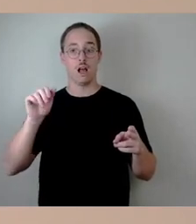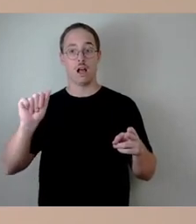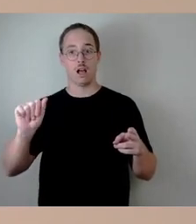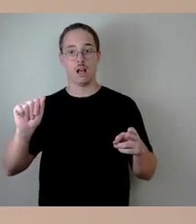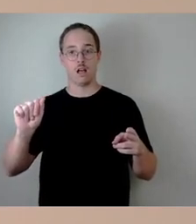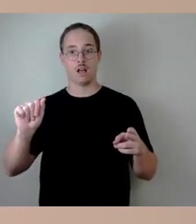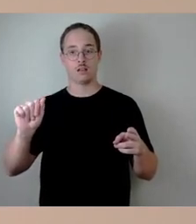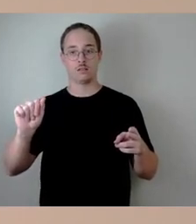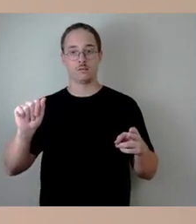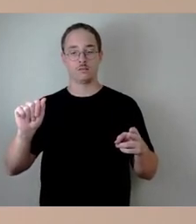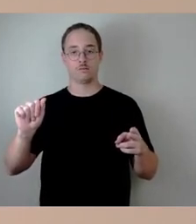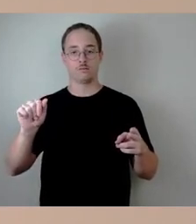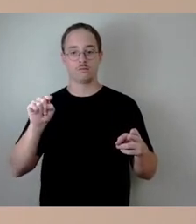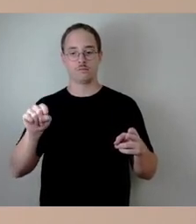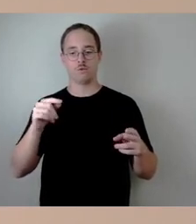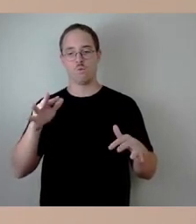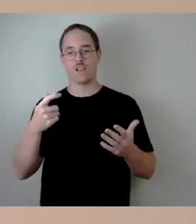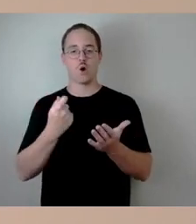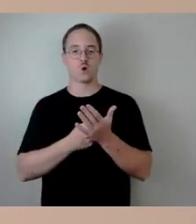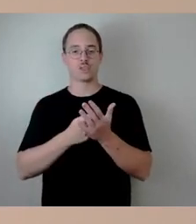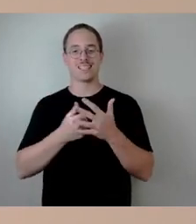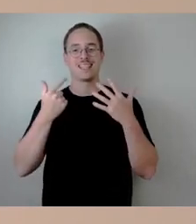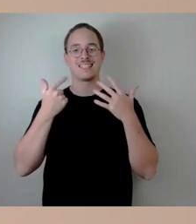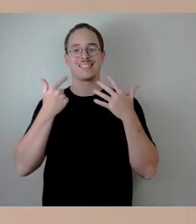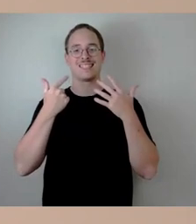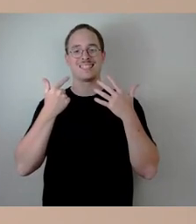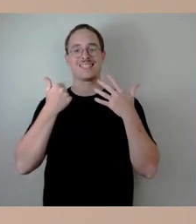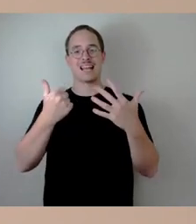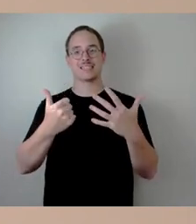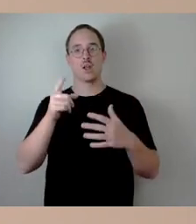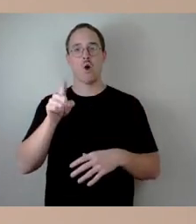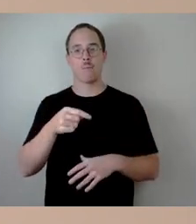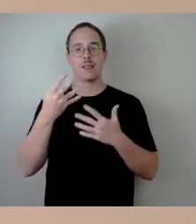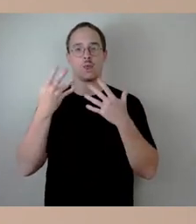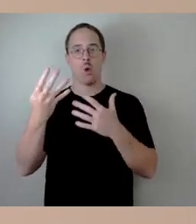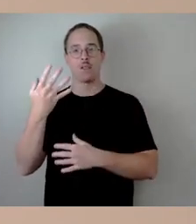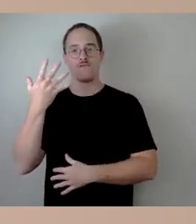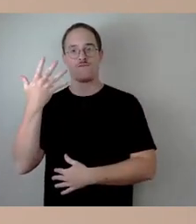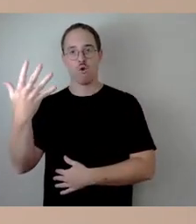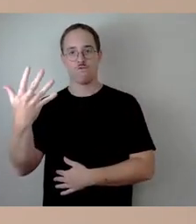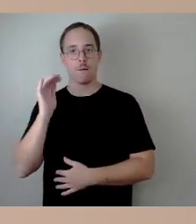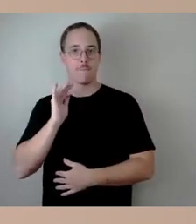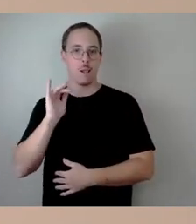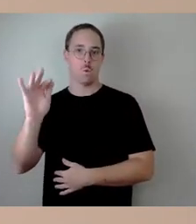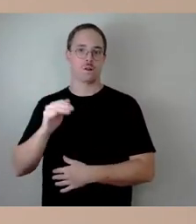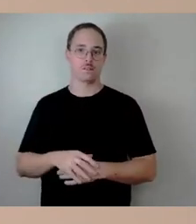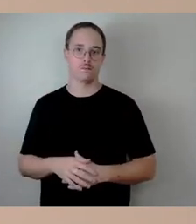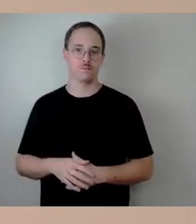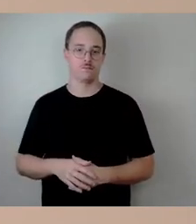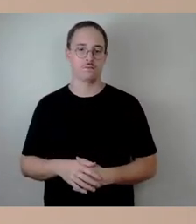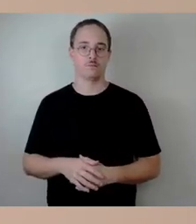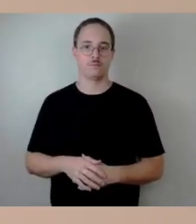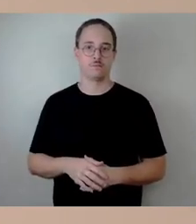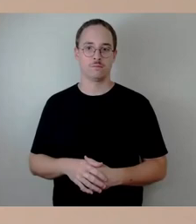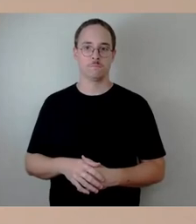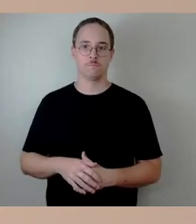gehabt von knapp 7 Millionen, 6,95 Millionen. Davon haben wir lediglich 1,1 Millionen Euro,